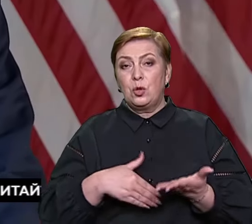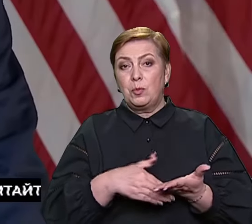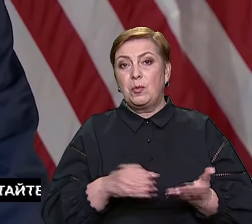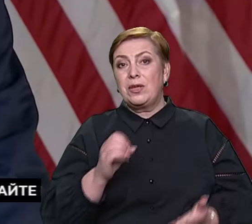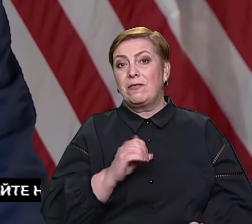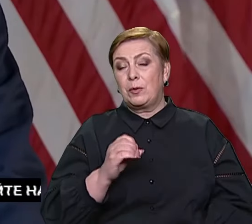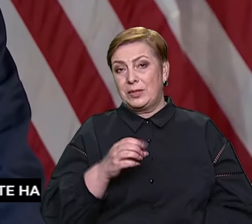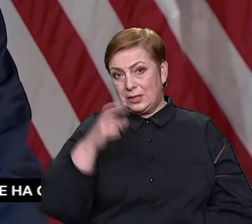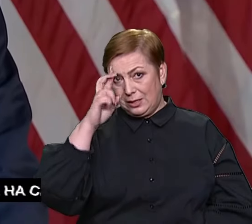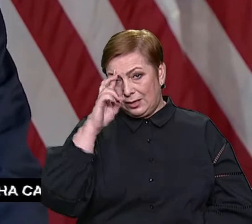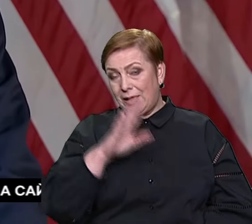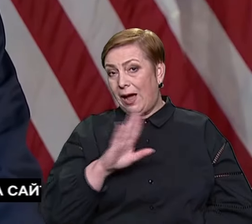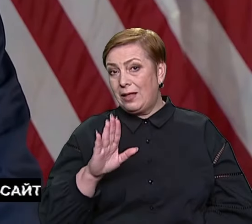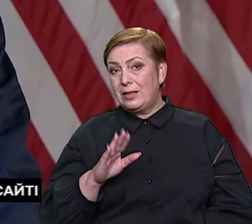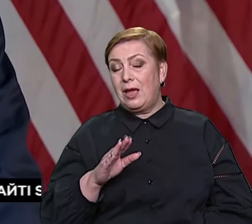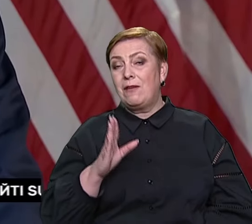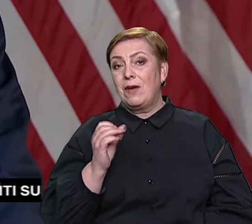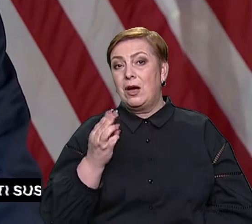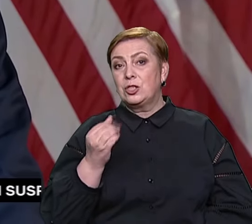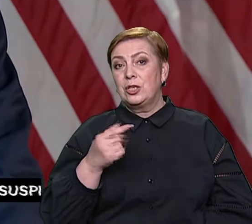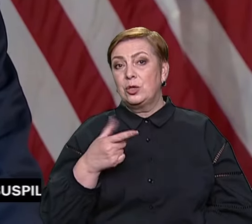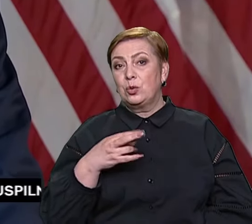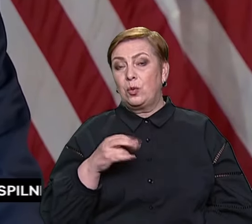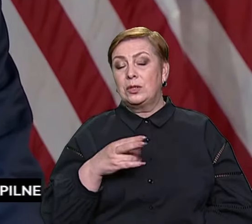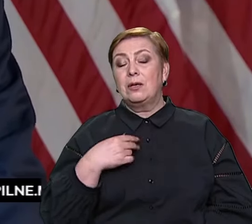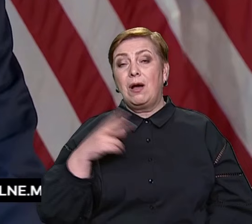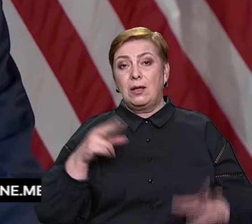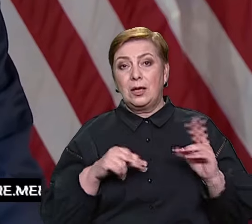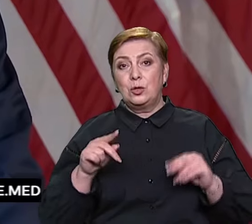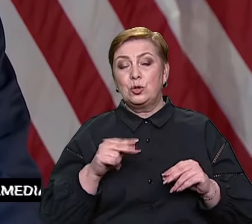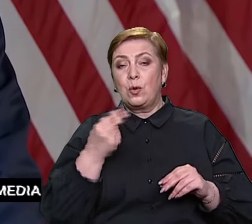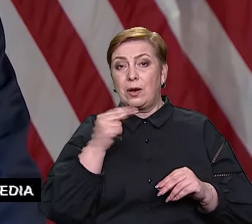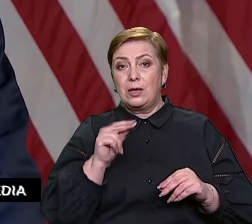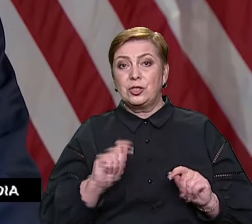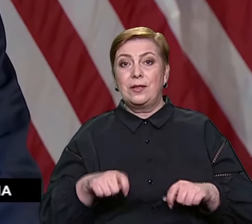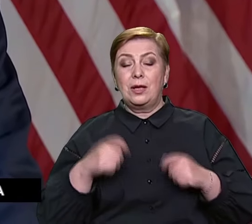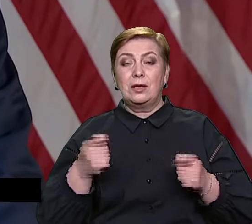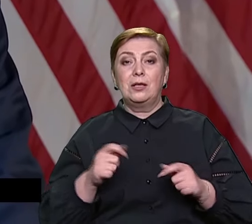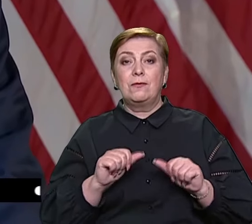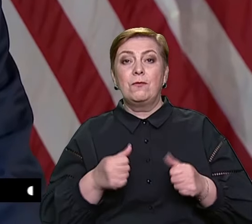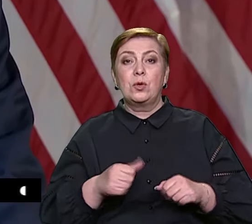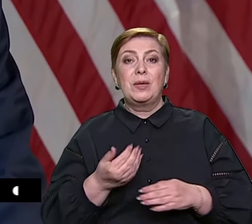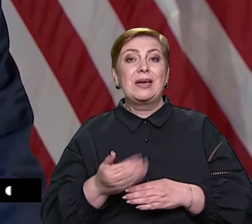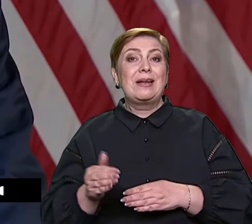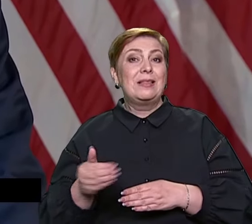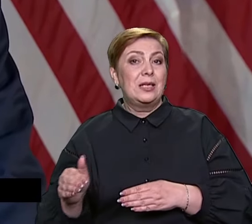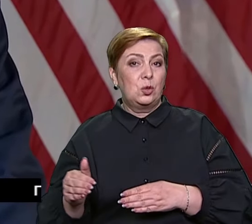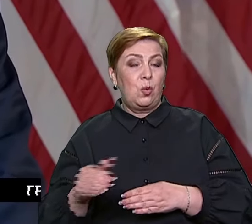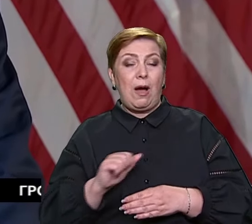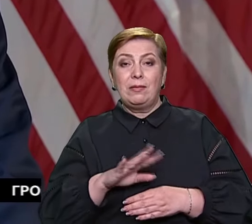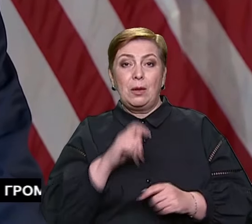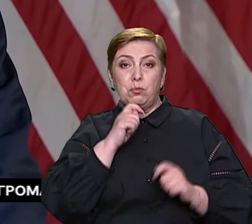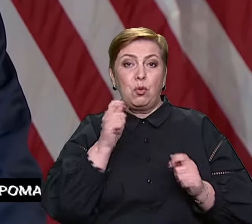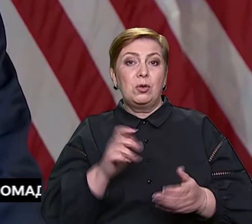Ми розглядаємо новий пакет допомоги для Києва, проте гадаю, що краще було б надати його у формі кредиту, а не подарунка. Але